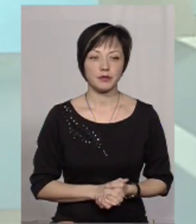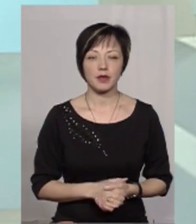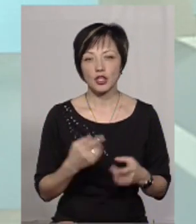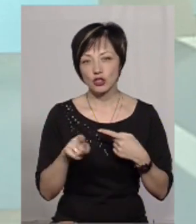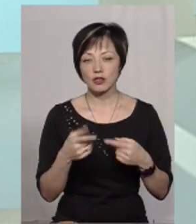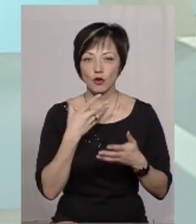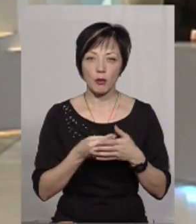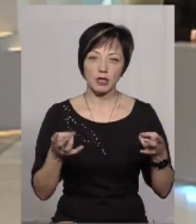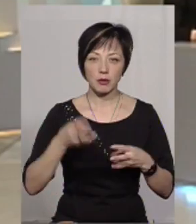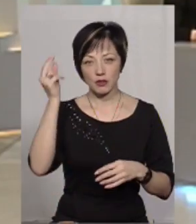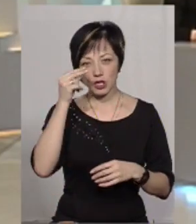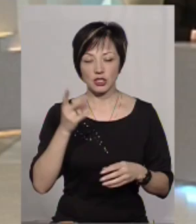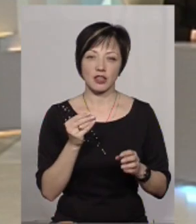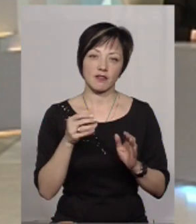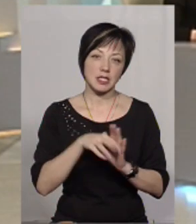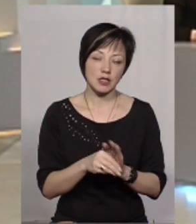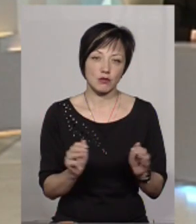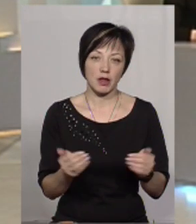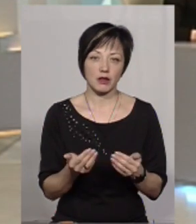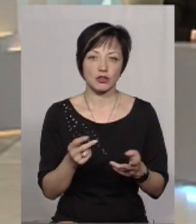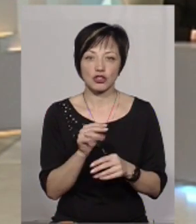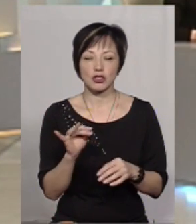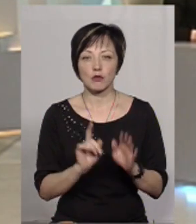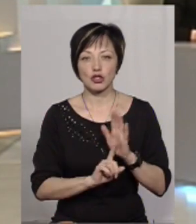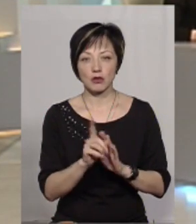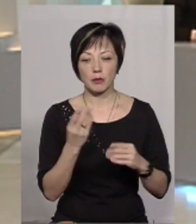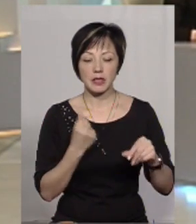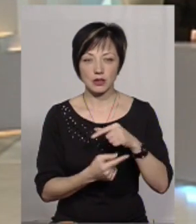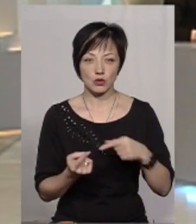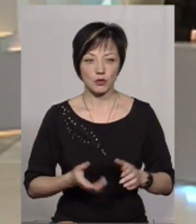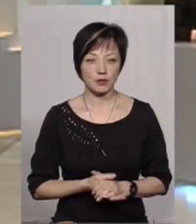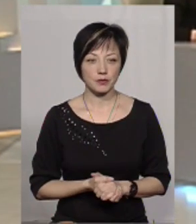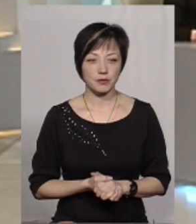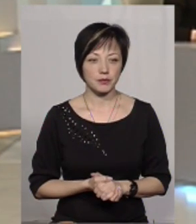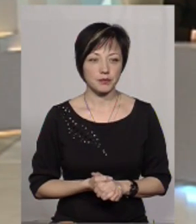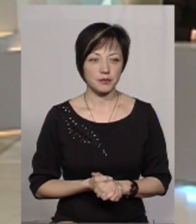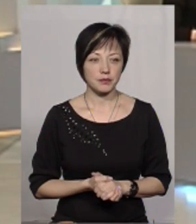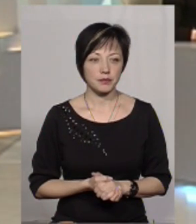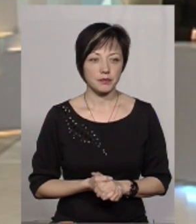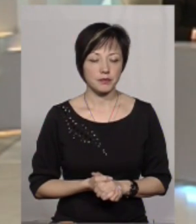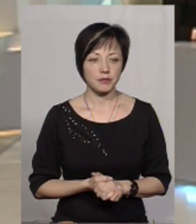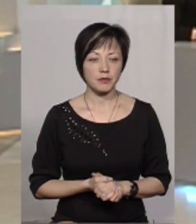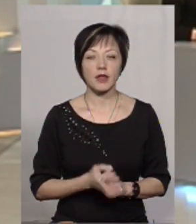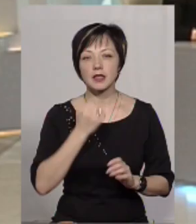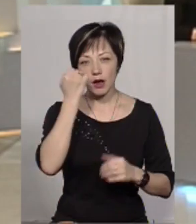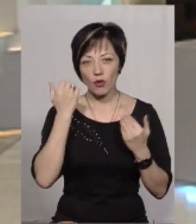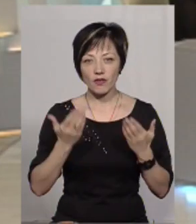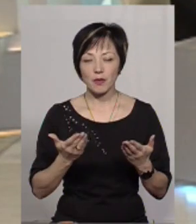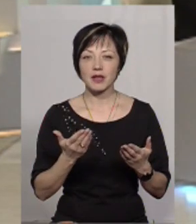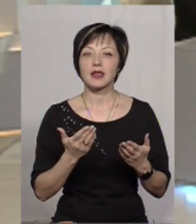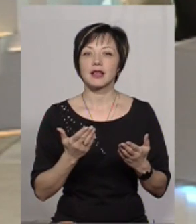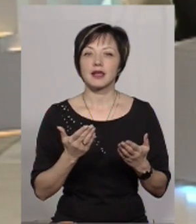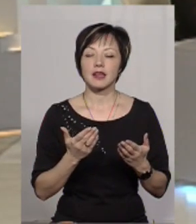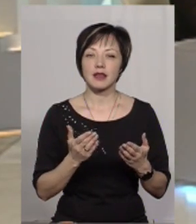інші свої потреби, чи то на навчання, чи то на інвестицію якусь маленьку, чи то на започаткування свого бізнесу і таке інше. Дякую вам, і